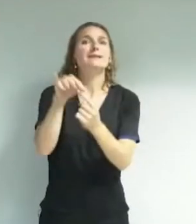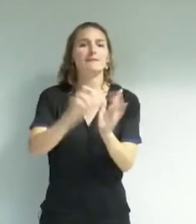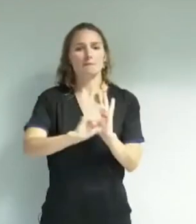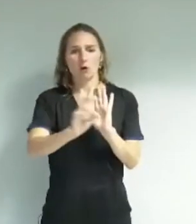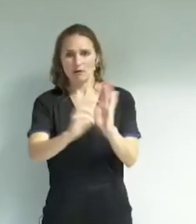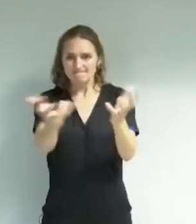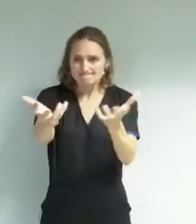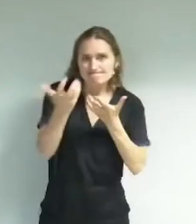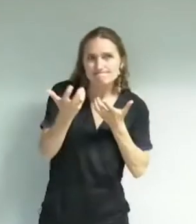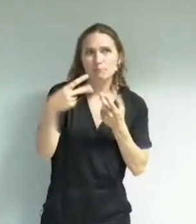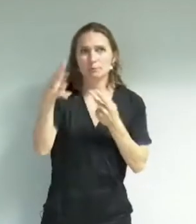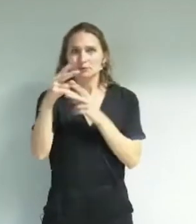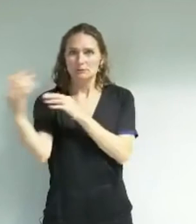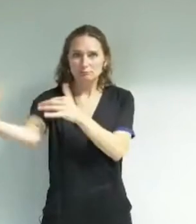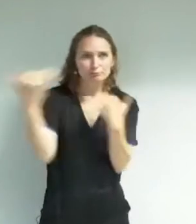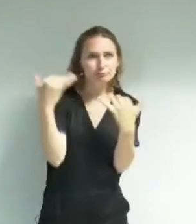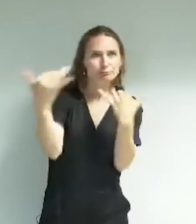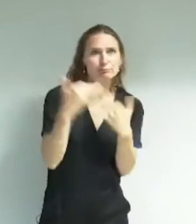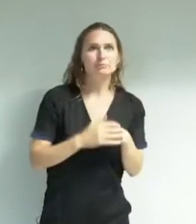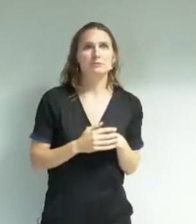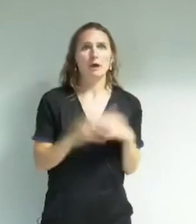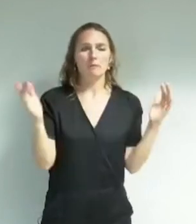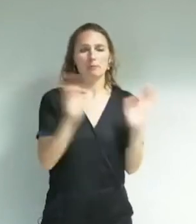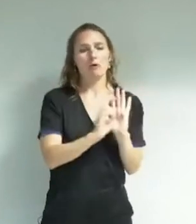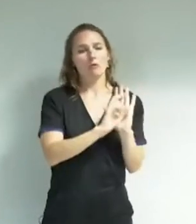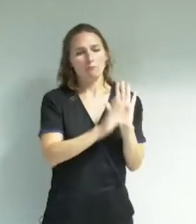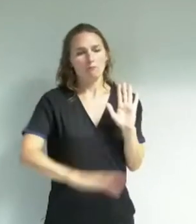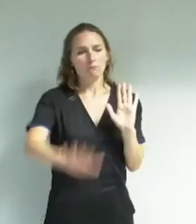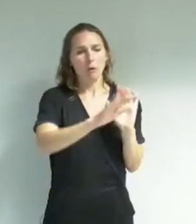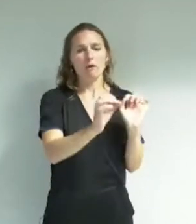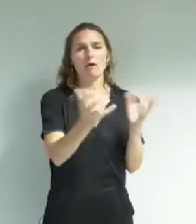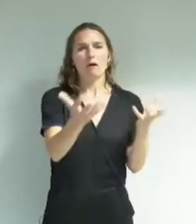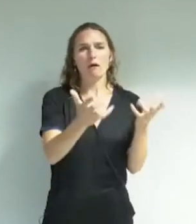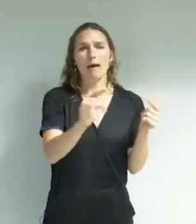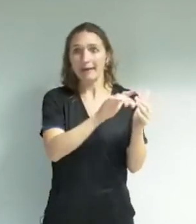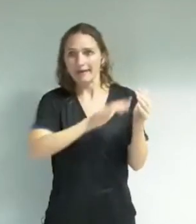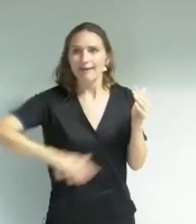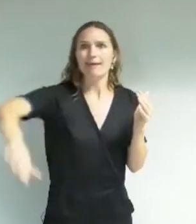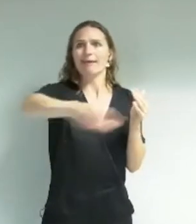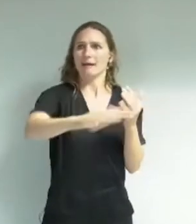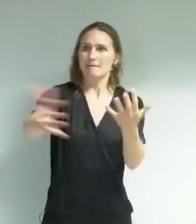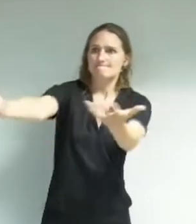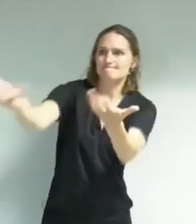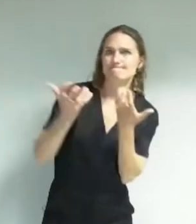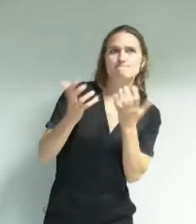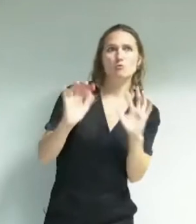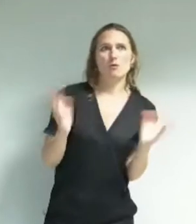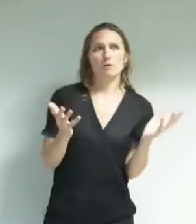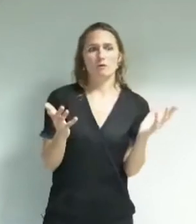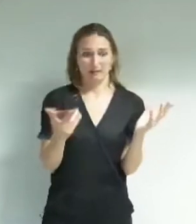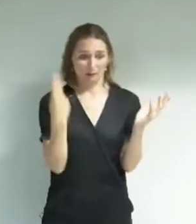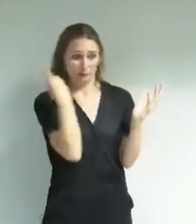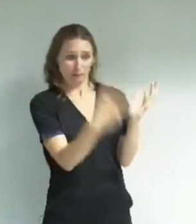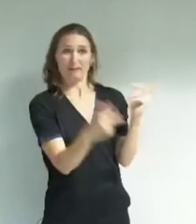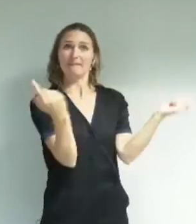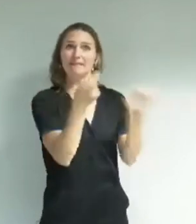et de la faire irradier sur le plan culturel au-delà de la métropole grenobloise. Que proposez-vous pour que Grenoble ait son festival, à l